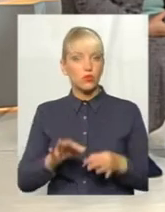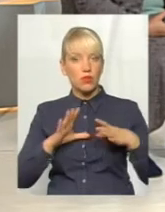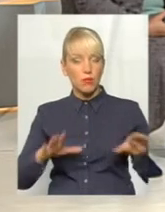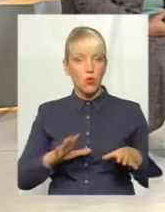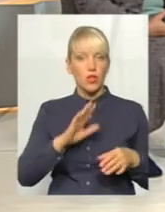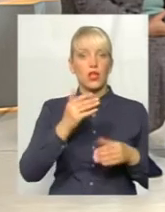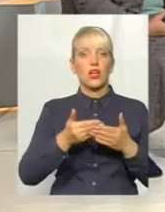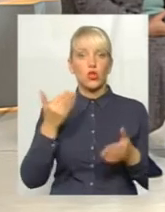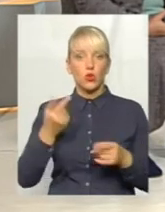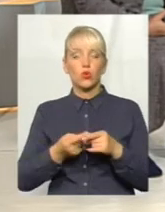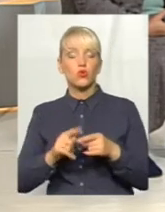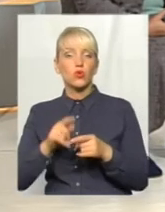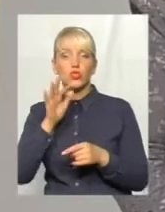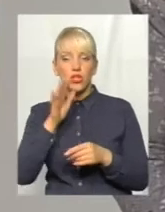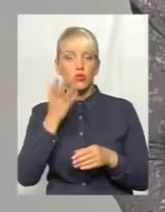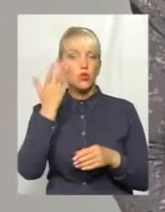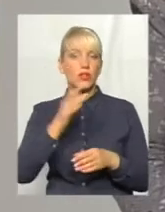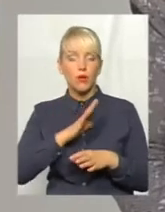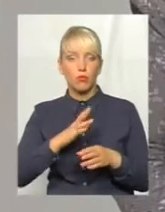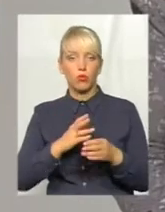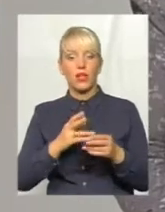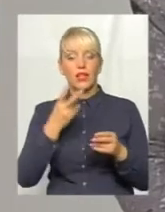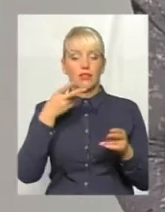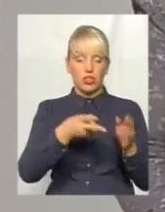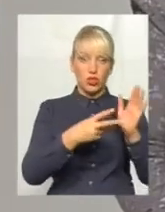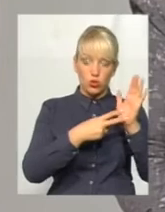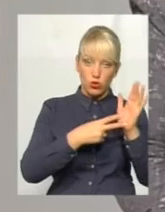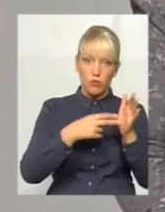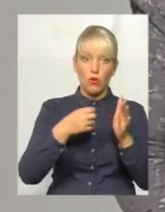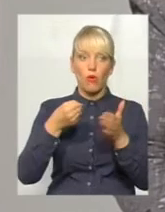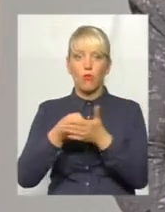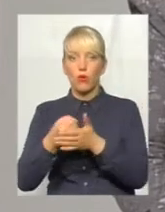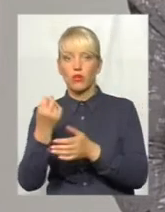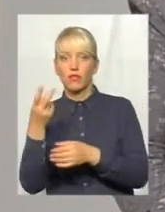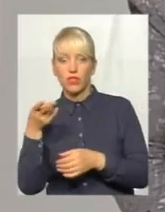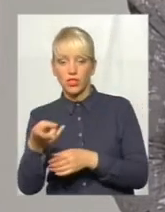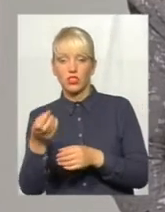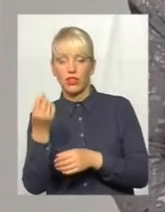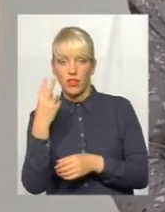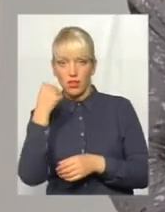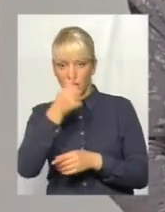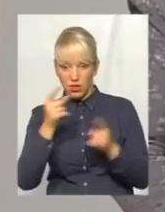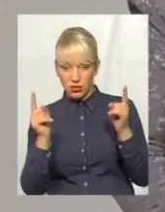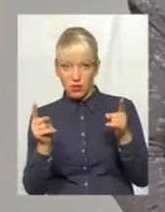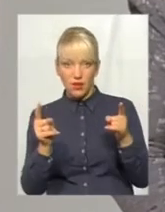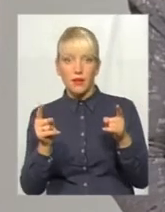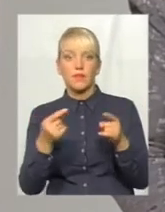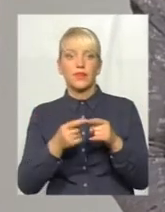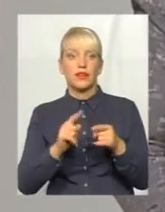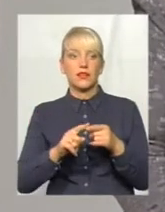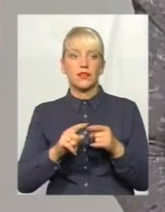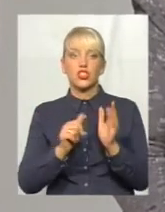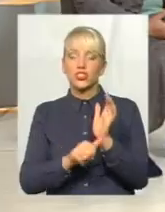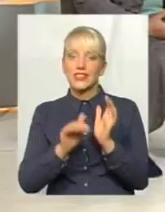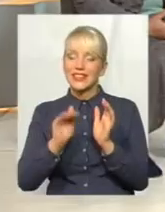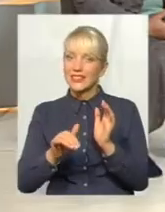не сплачений був кредит від 2007 року по 2012, прийшла вже письмо, що ви ні 60 тисяч.